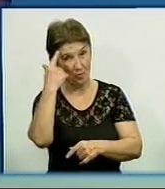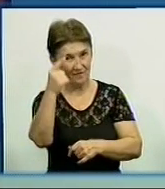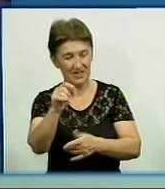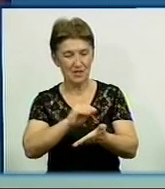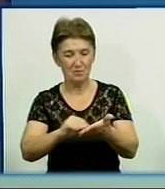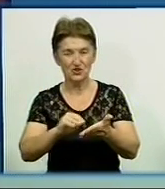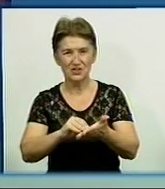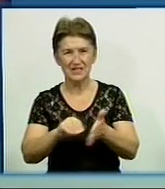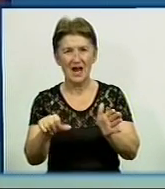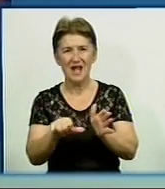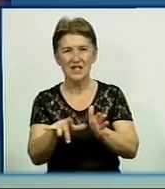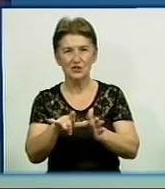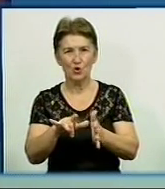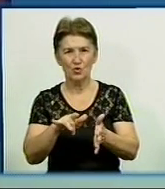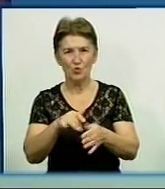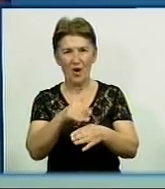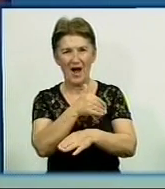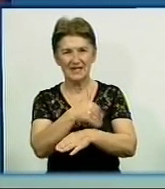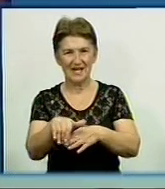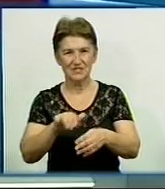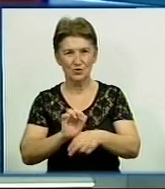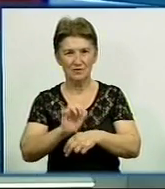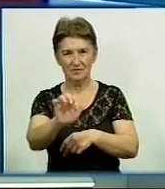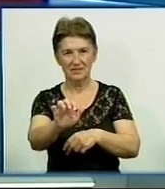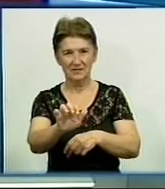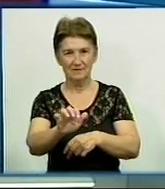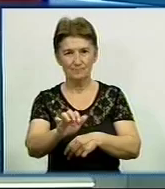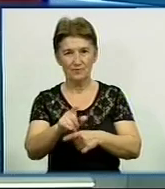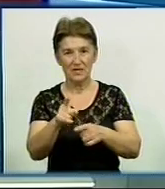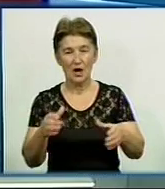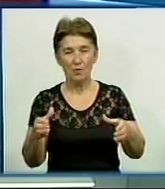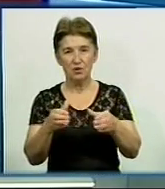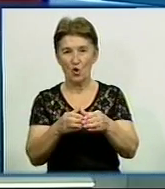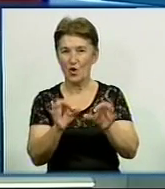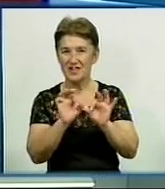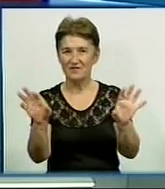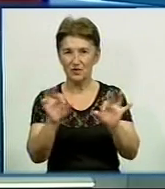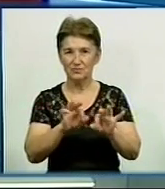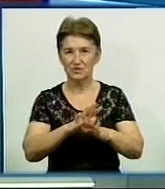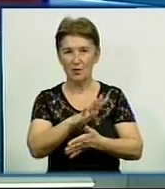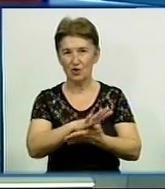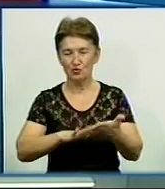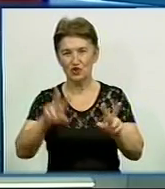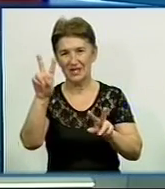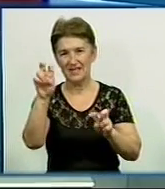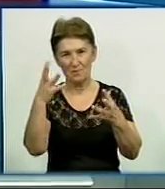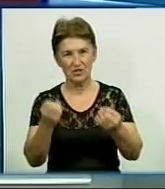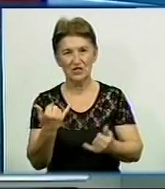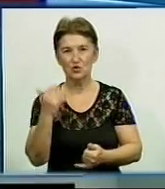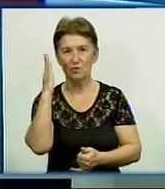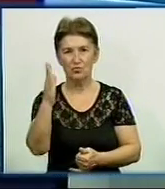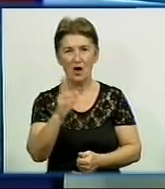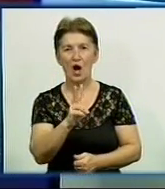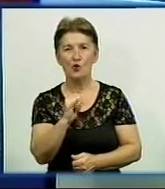на електронну адресу dzdnews.sobachka.ukr.net Інформаційний блок на каналі Кіровоград продовжить тема дня. Сьогодні у нас у гостях буде